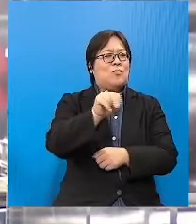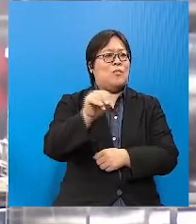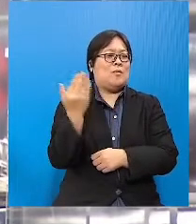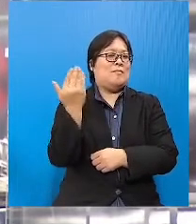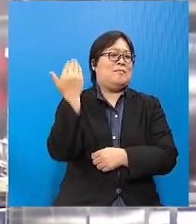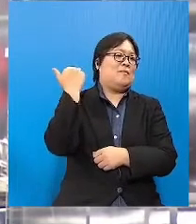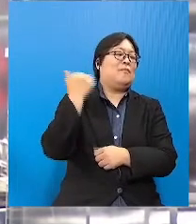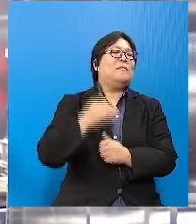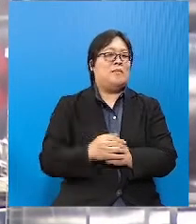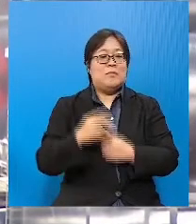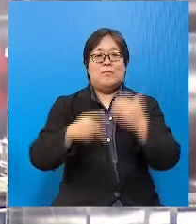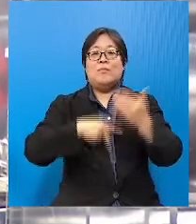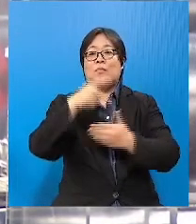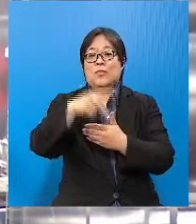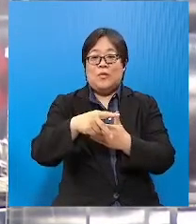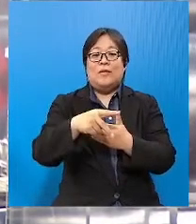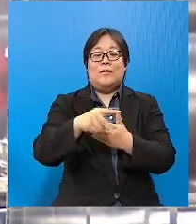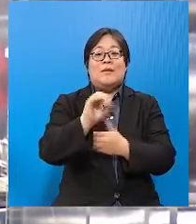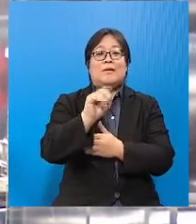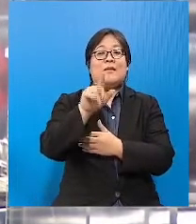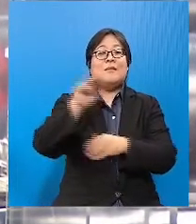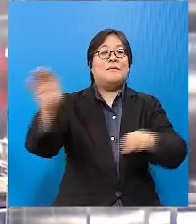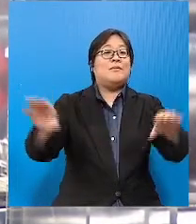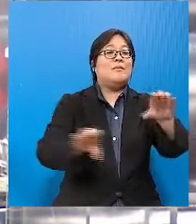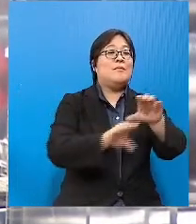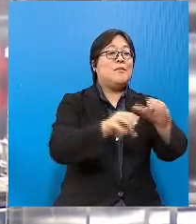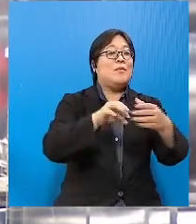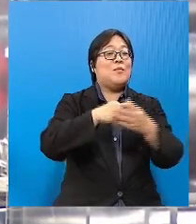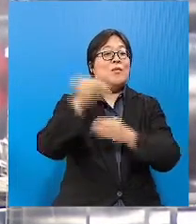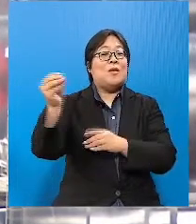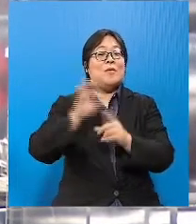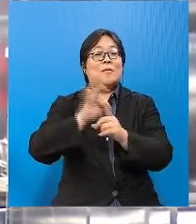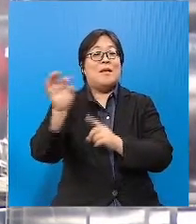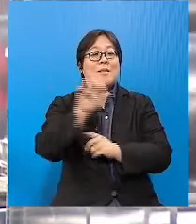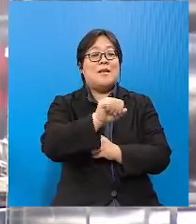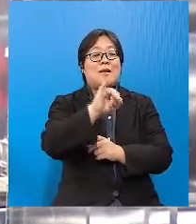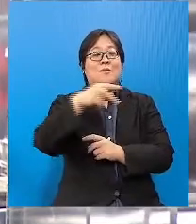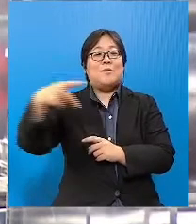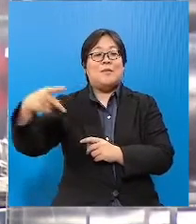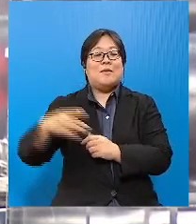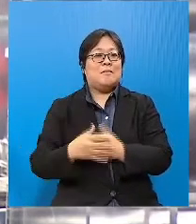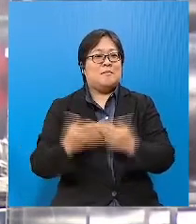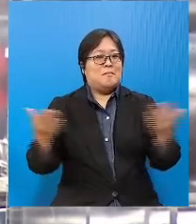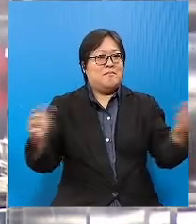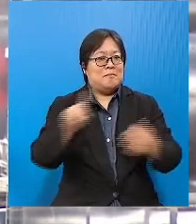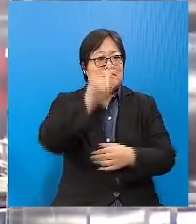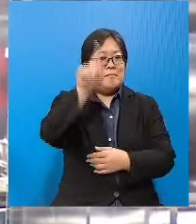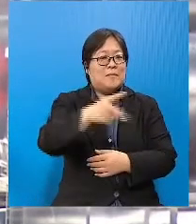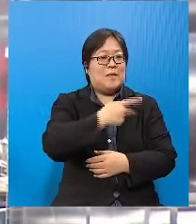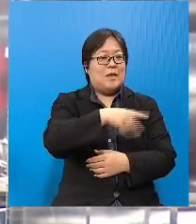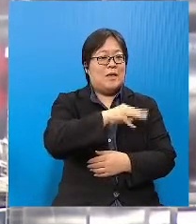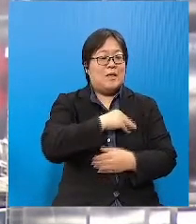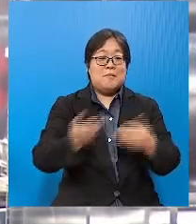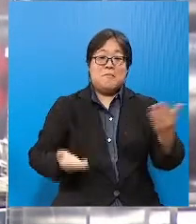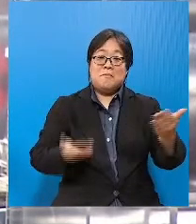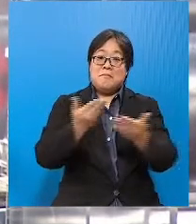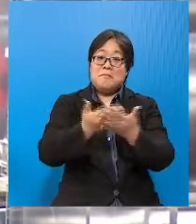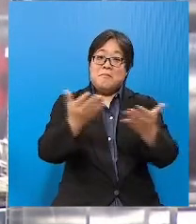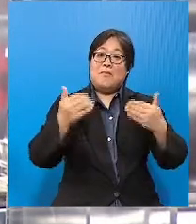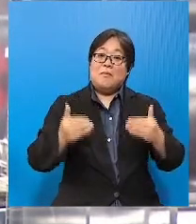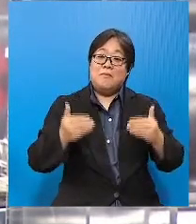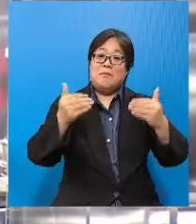lalu dalam program dalam skim insentif pengeluaran padi SIPP Adakah kementerian bercadang meneruskan lagi